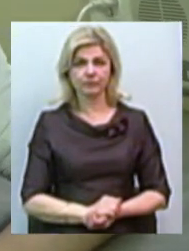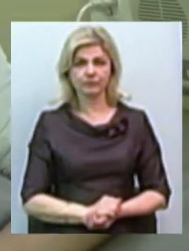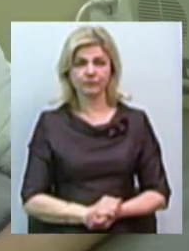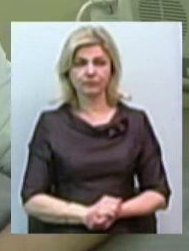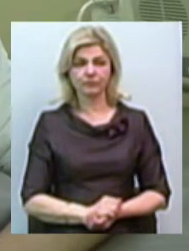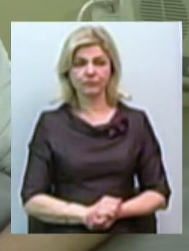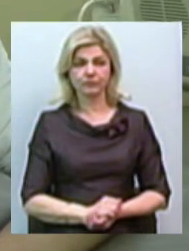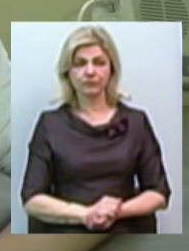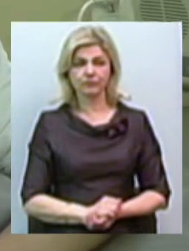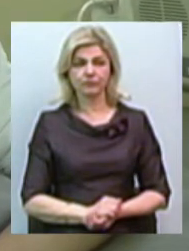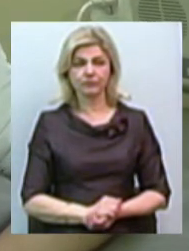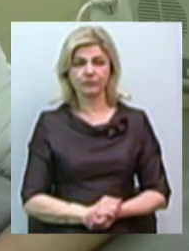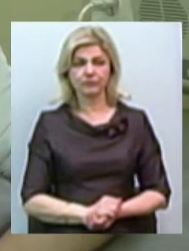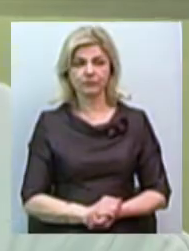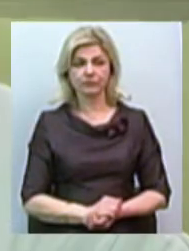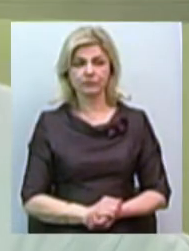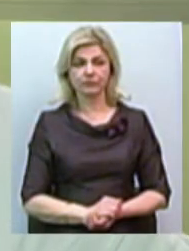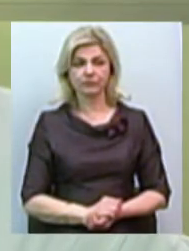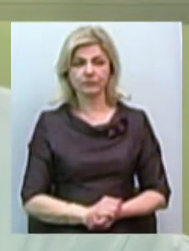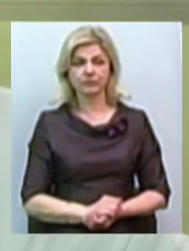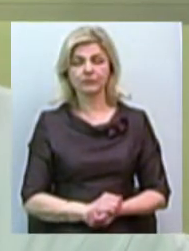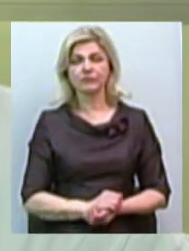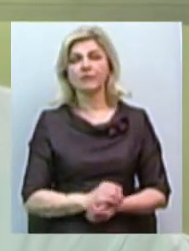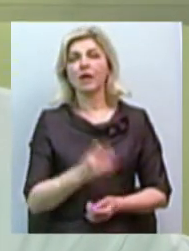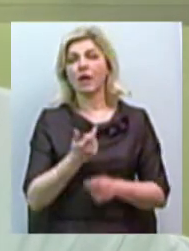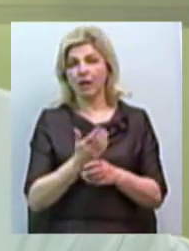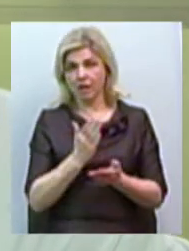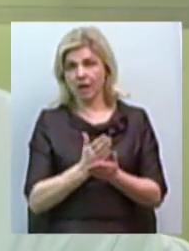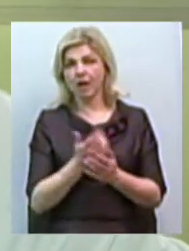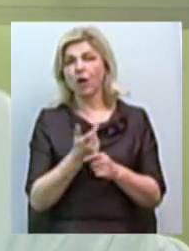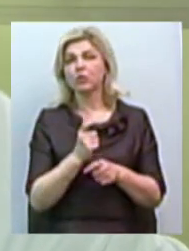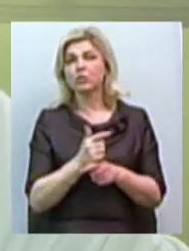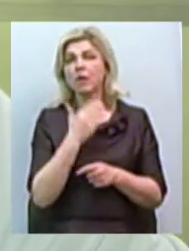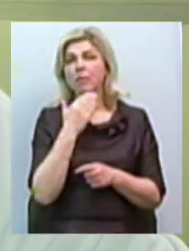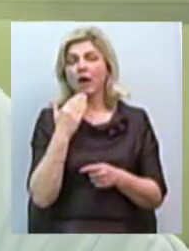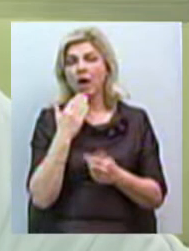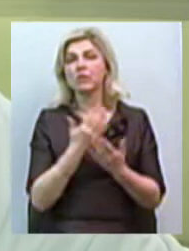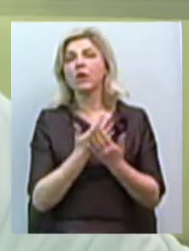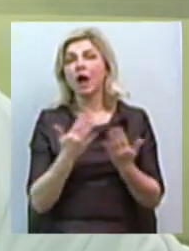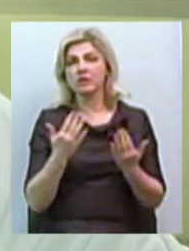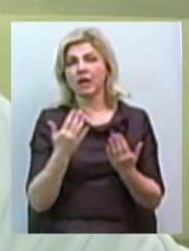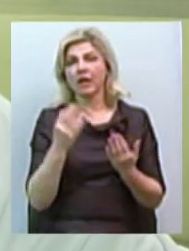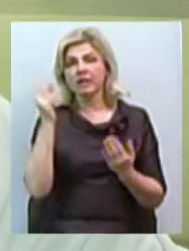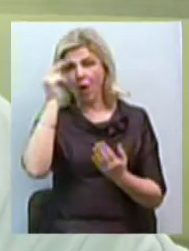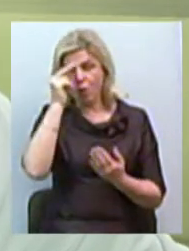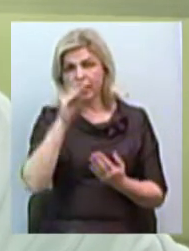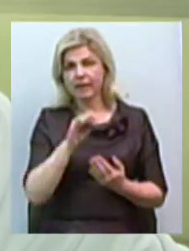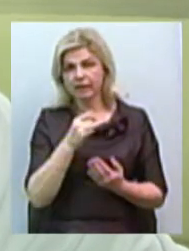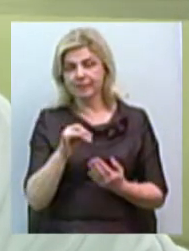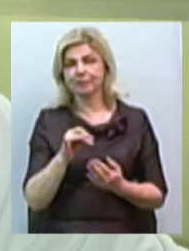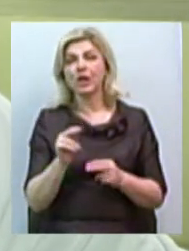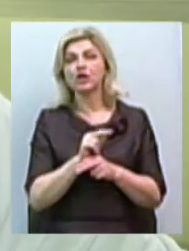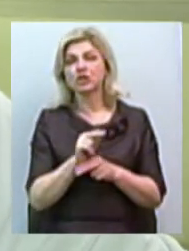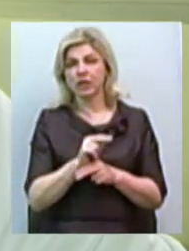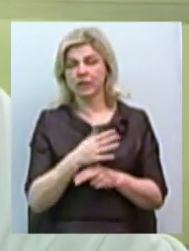пальпацію молочних залоз. Є дуже багато теорій розвитку онкопатології, але для молочної